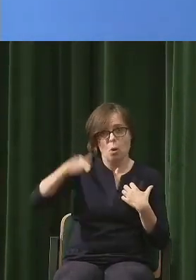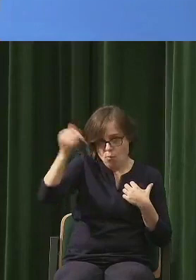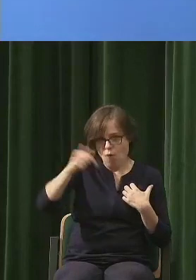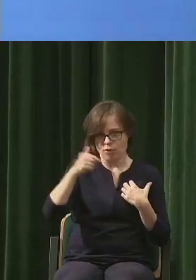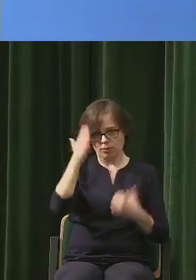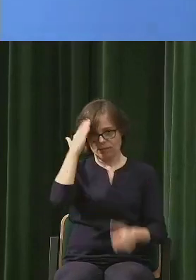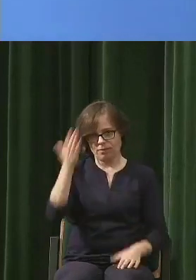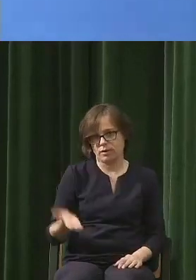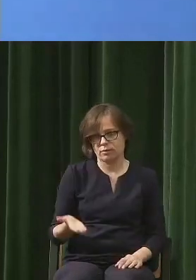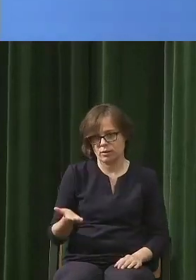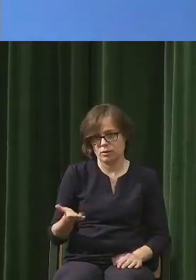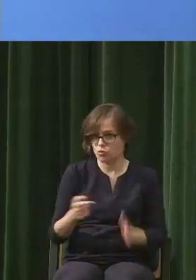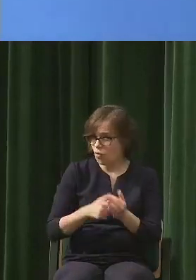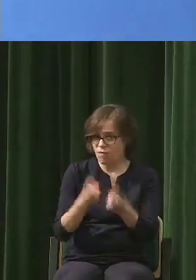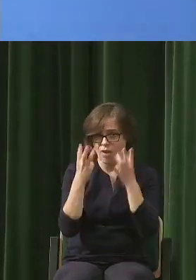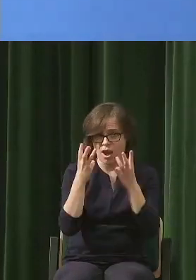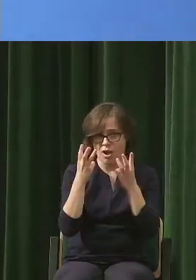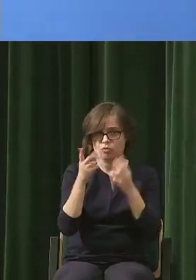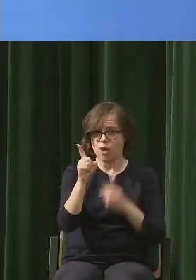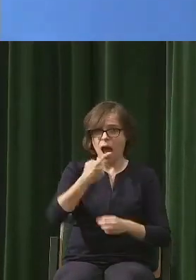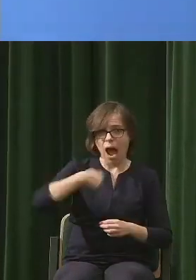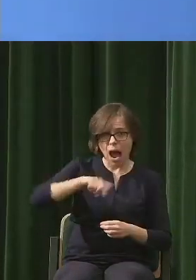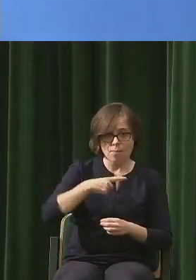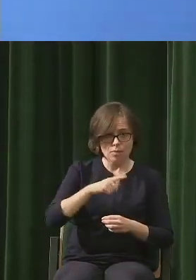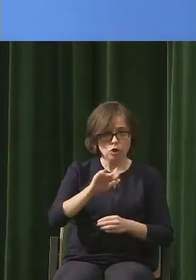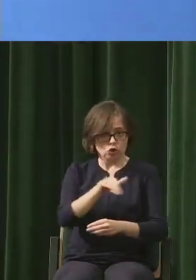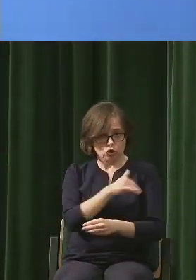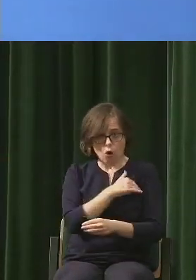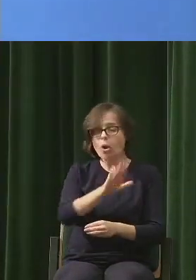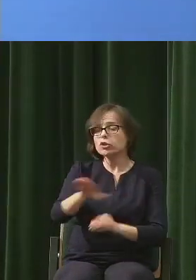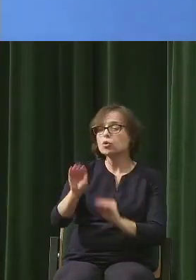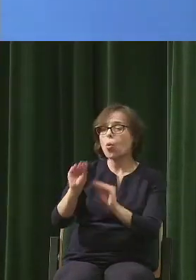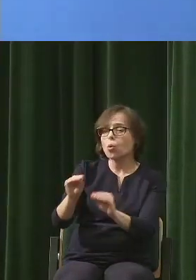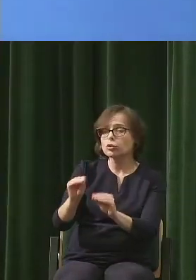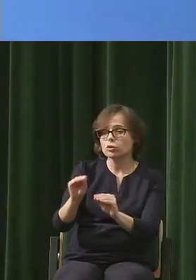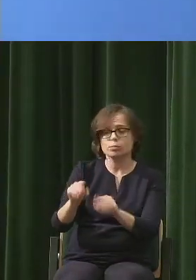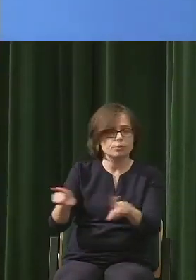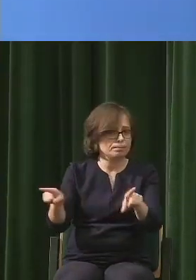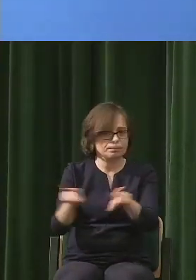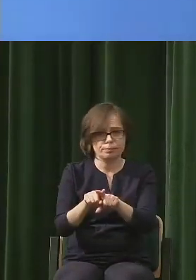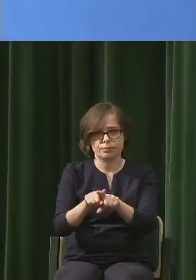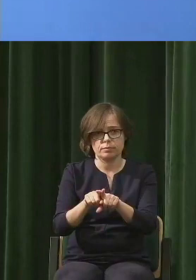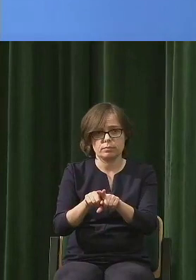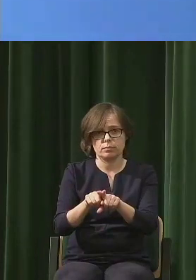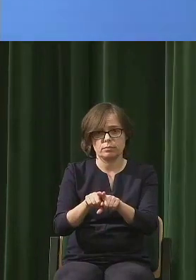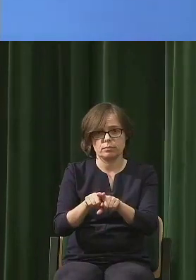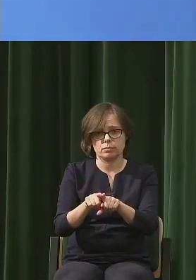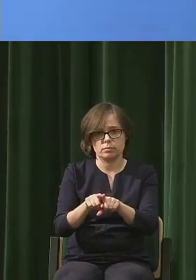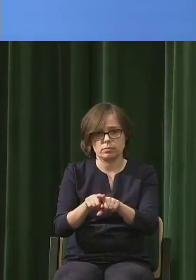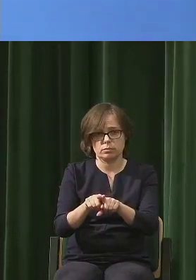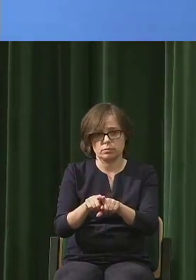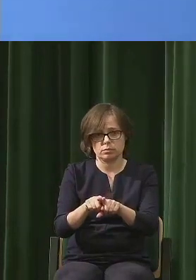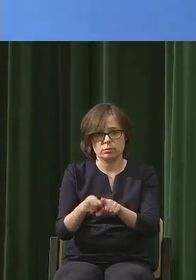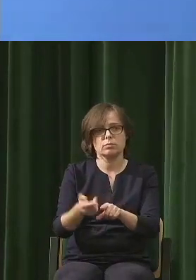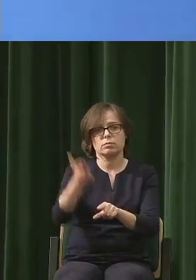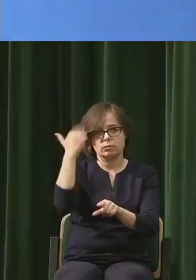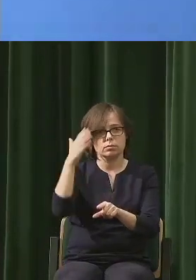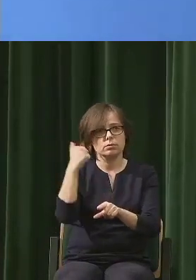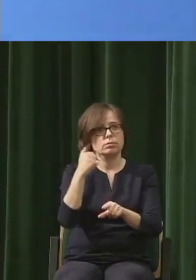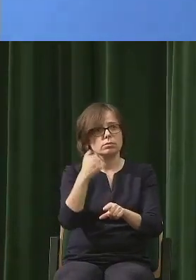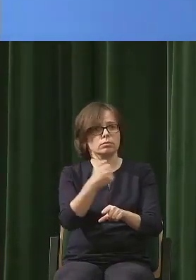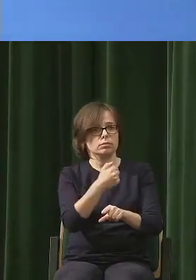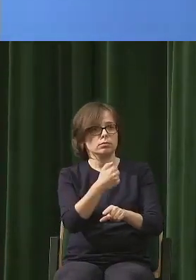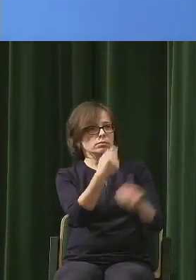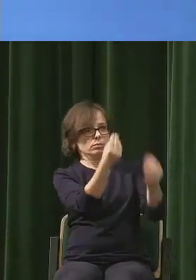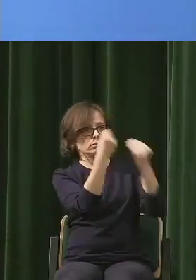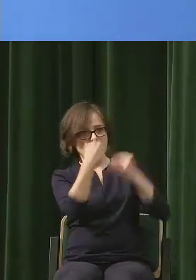I my wciąż w szkołach uczymy dzieci dokładnie tak samo, jak zostaliśmy i zostali nauczeni